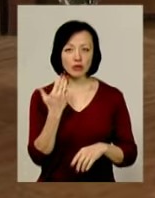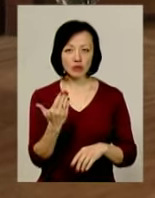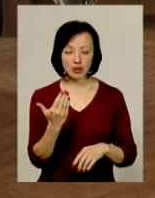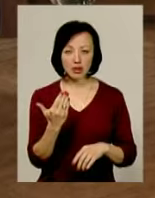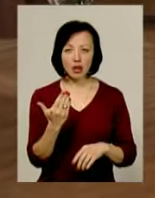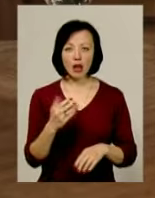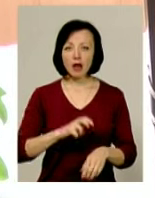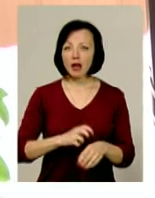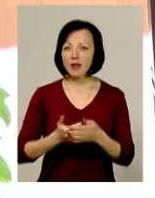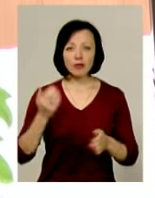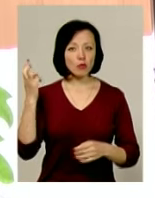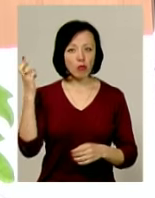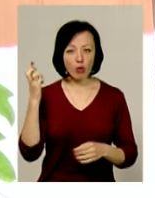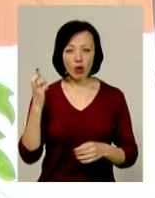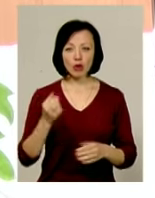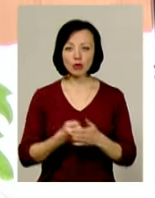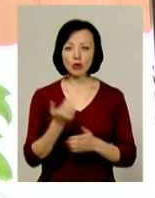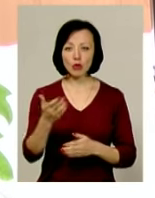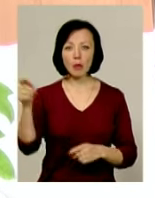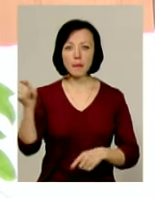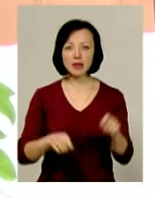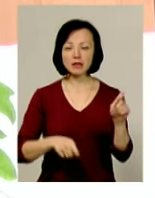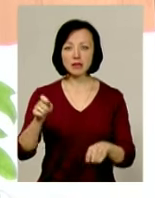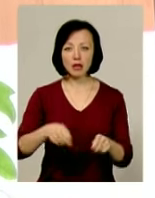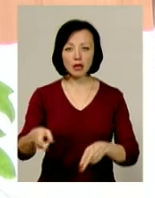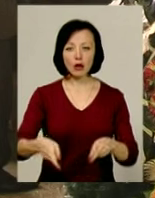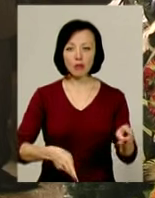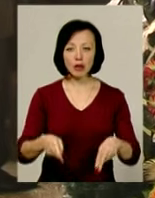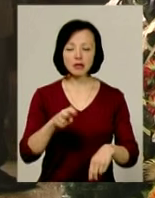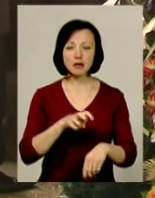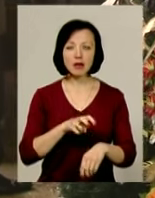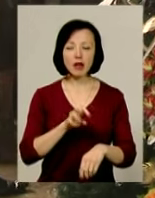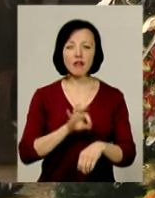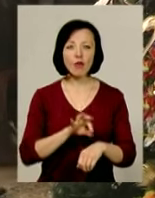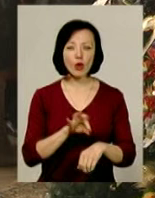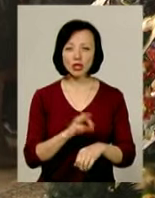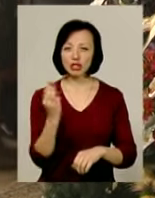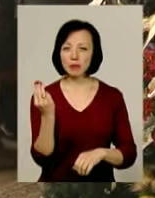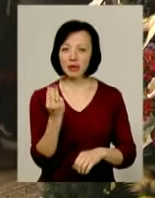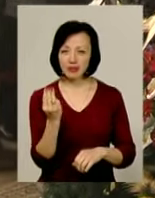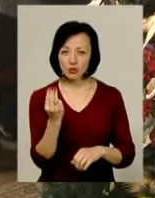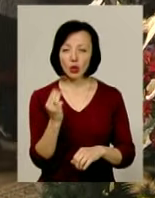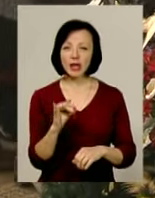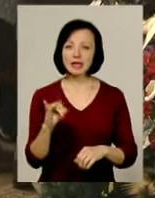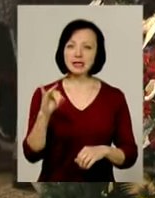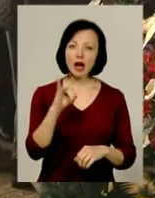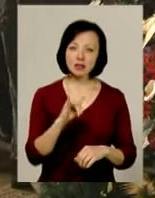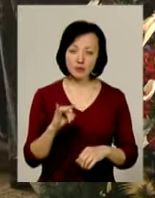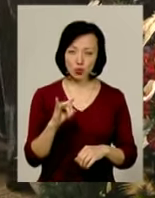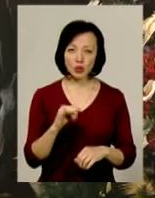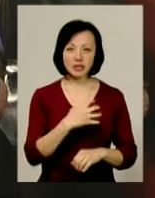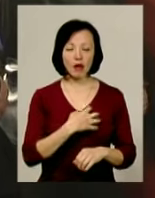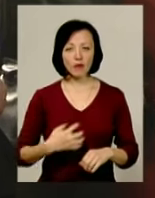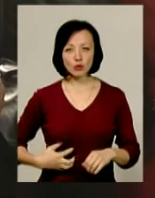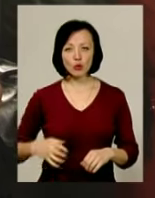Горлюка лікарем від Бога, адже до нього приїздили на операції пацієнти не лише із Шепетівського, а й з Ізяславського,